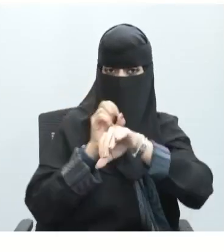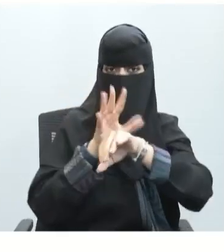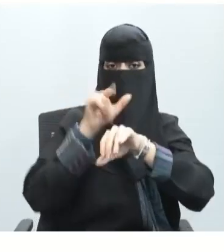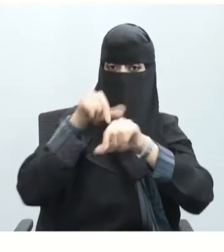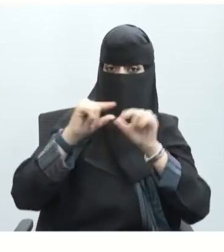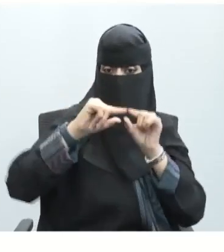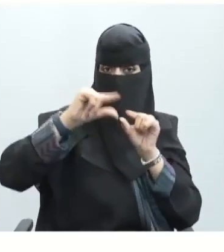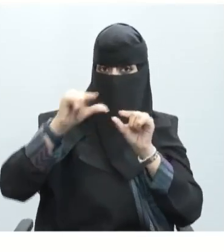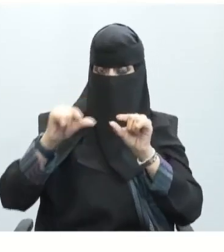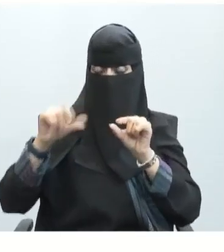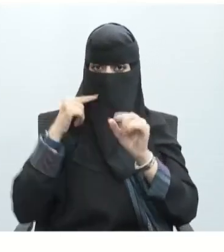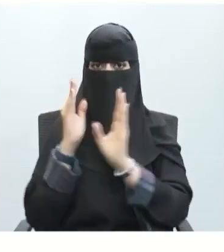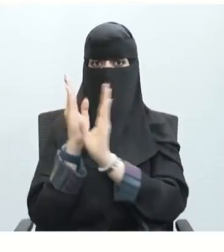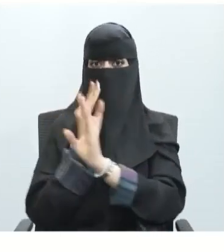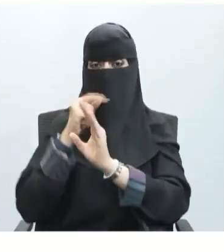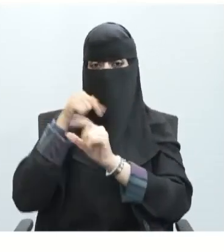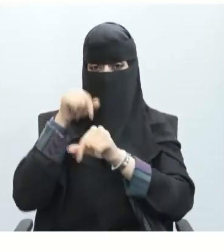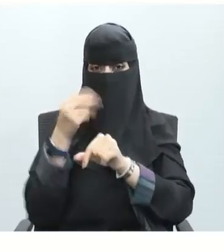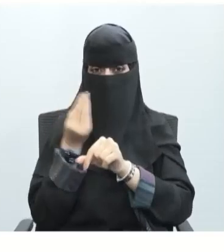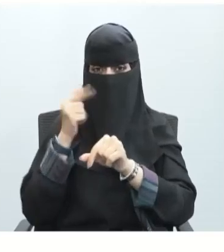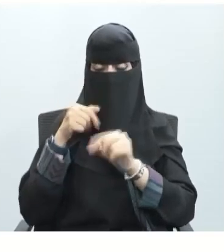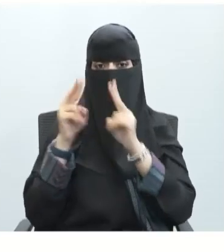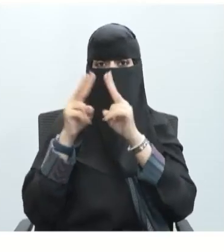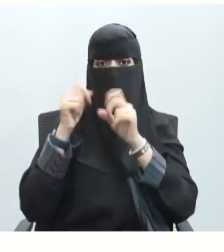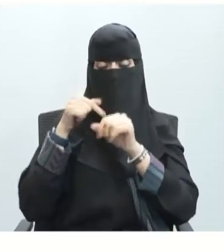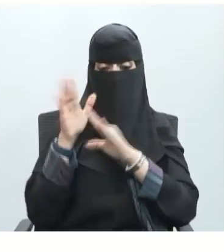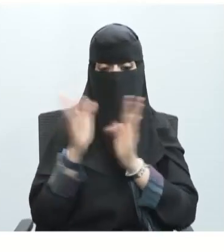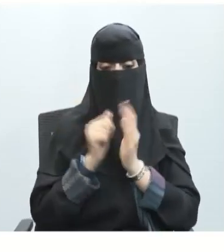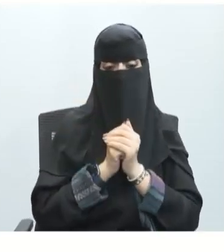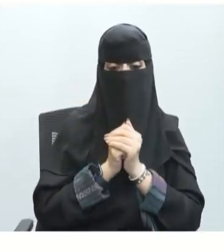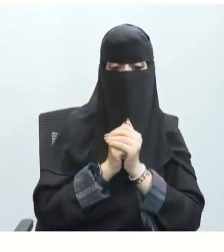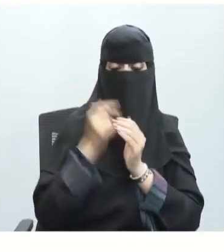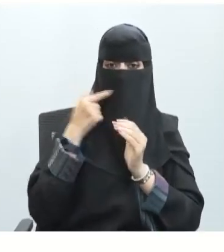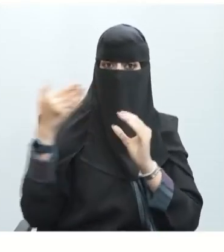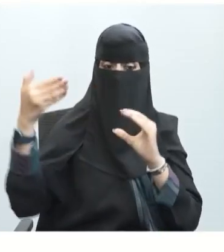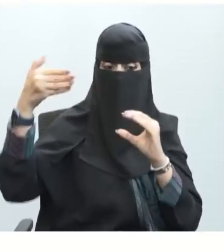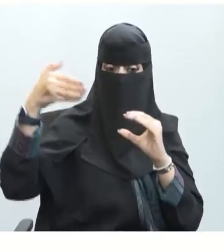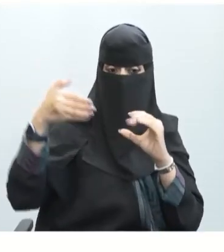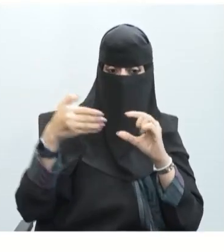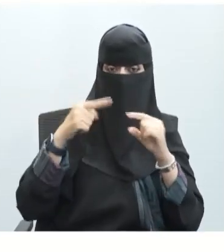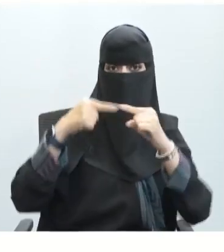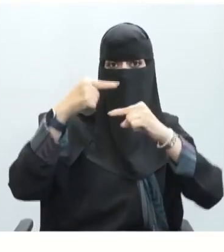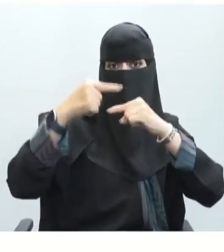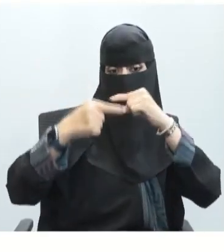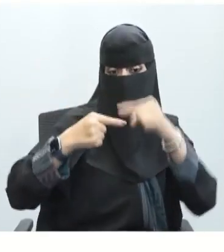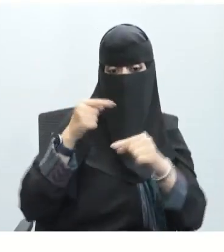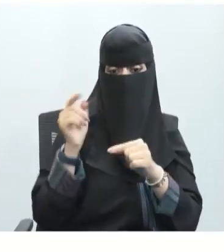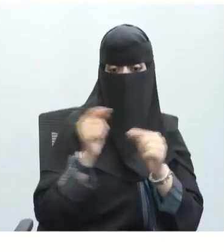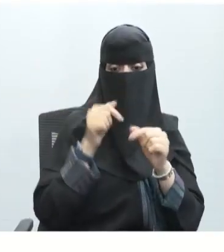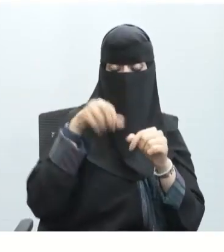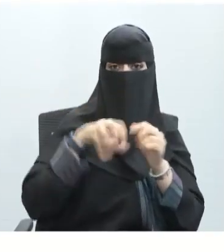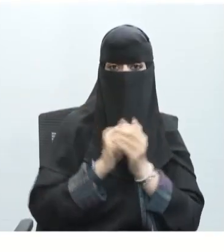القنوات مسببة إنعكاسا مؤقتا للشحنات الكهربائية إذن هنا استكمال لهذا